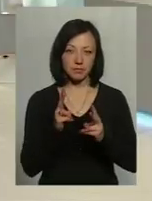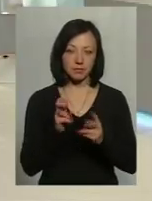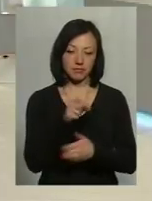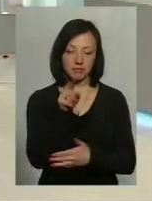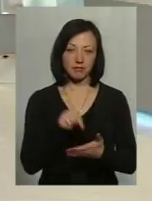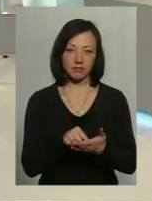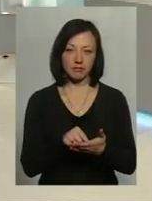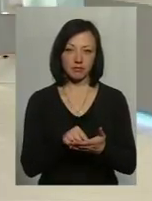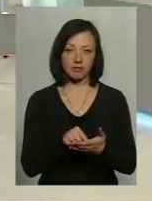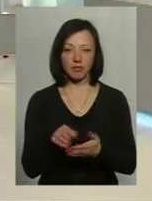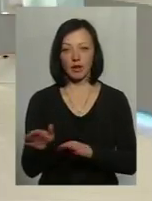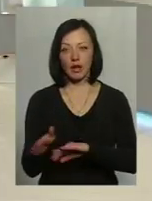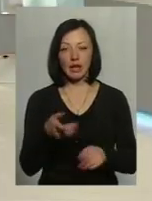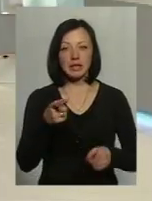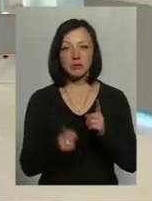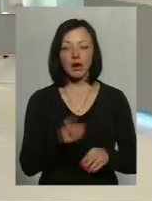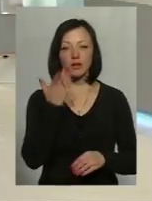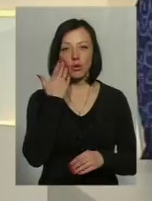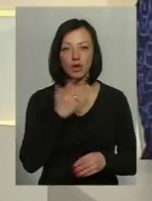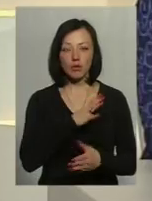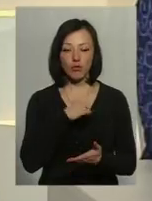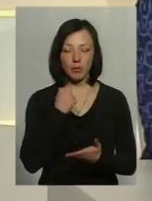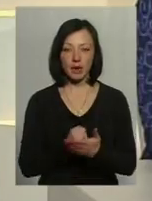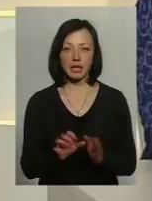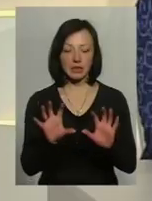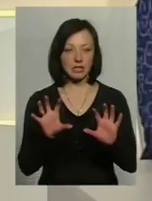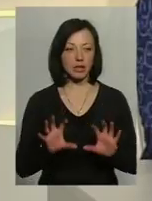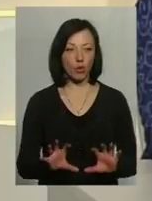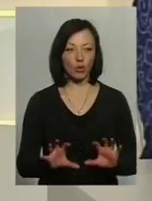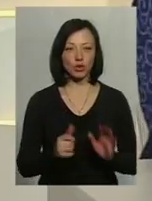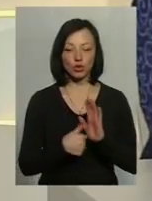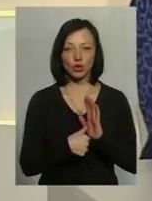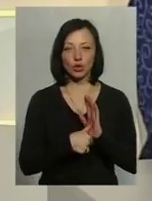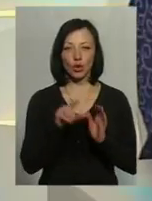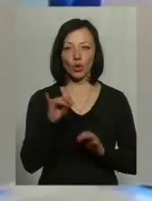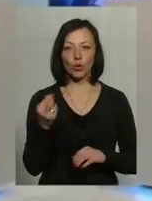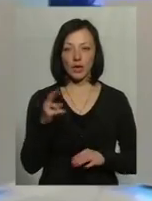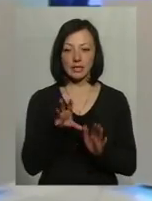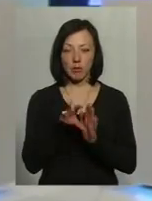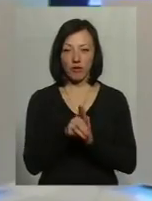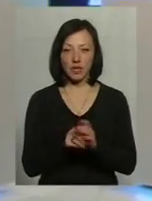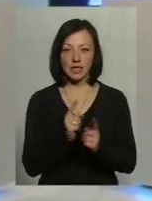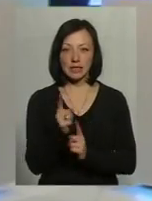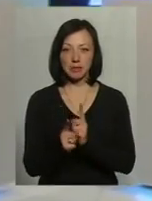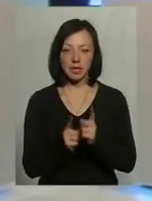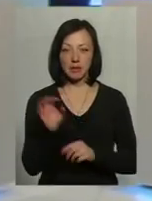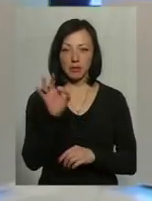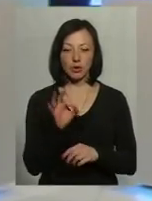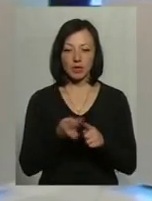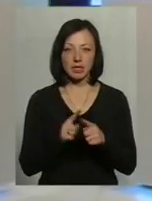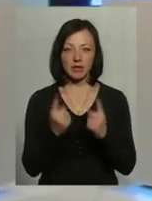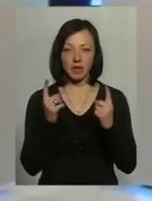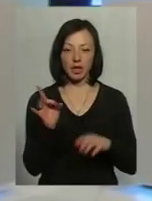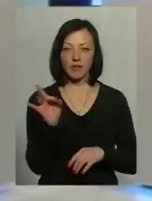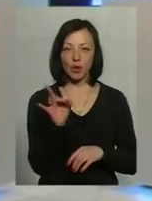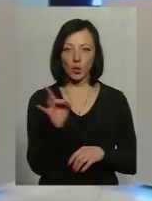насправді, і коли був прийнятий закон від 6 грудня, яким запроваджено, зокрема, зміни і щодо цих великих